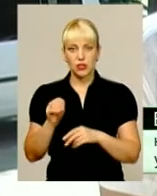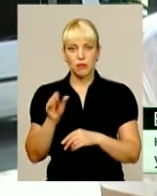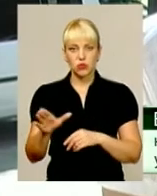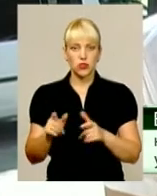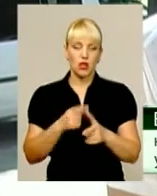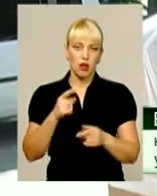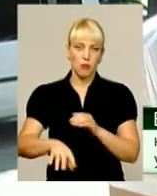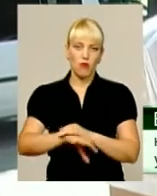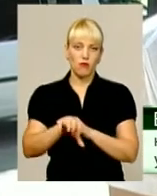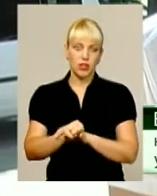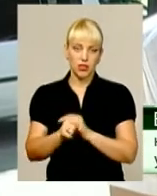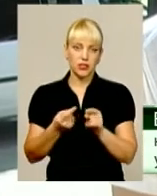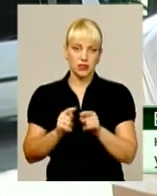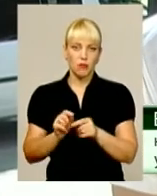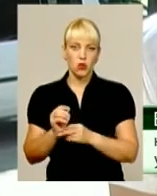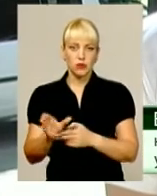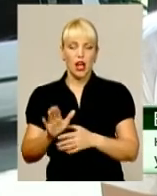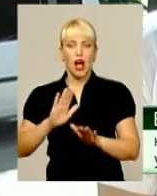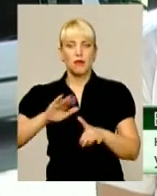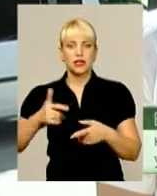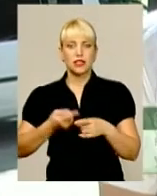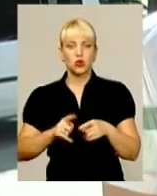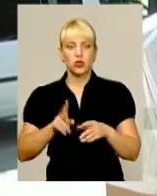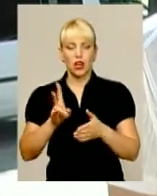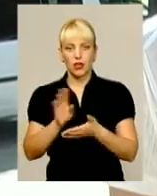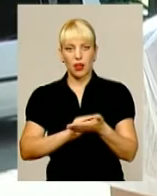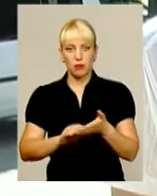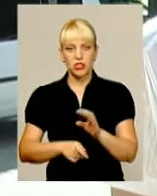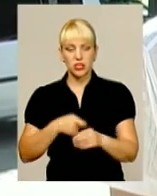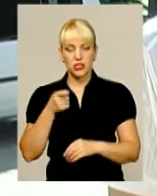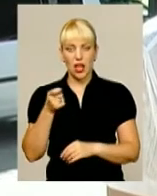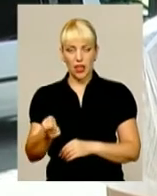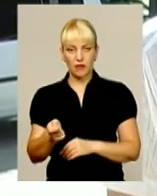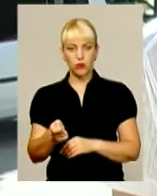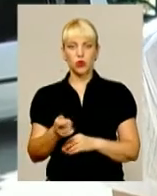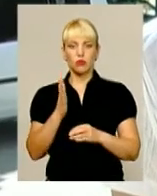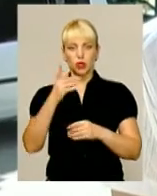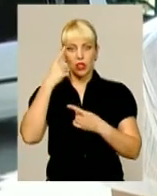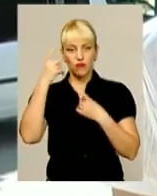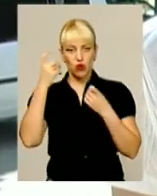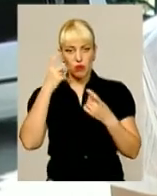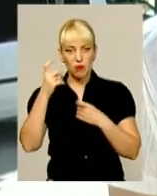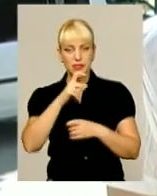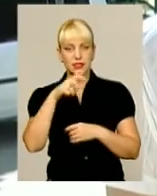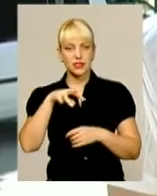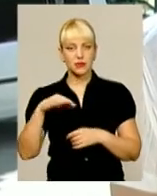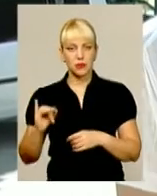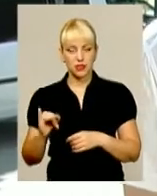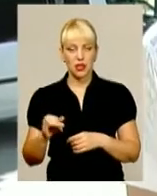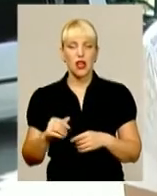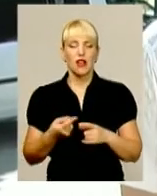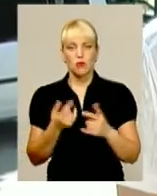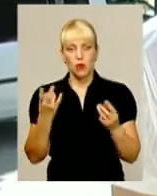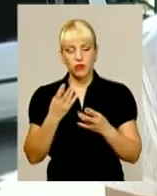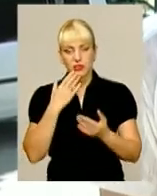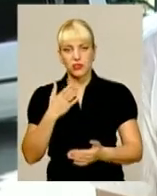викрали. Тільки після того, як він напише заяву, подасть інформацію в засобі масової інформації, він